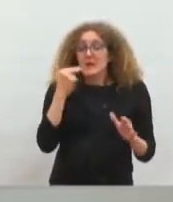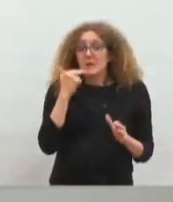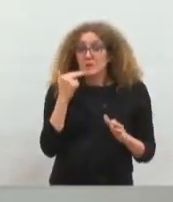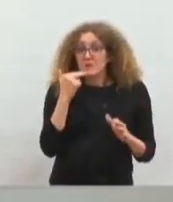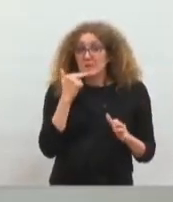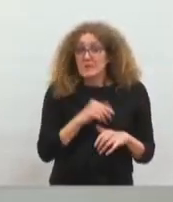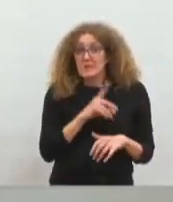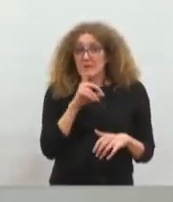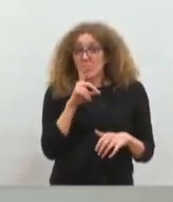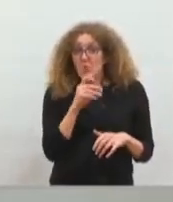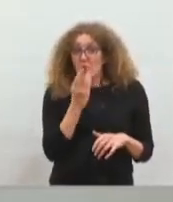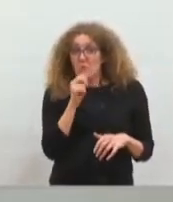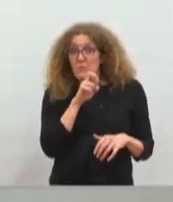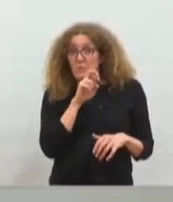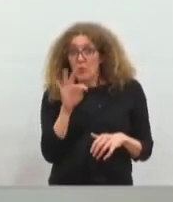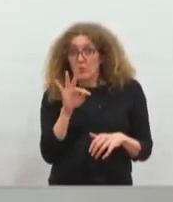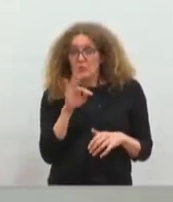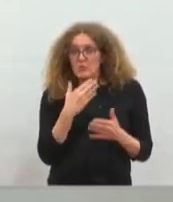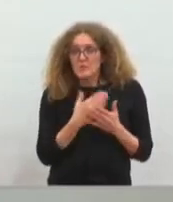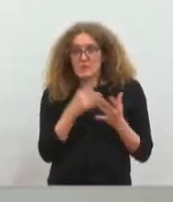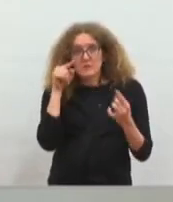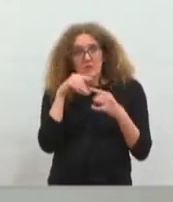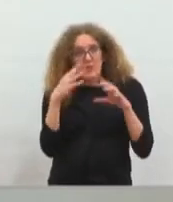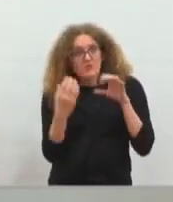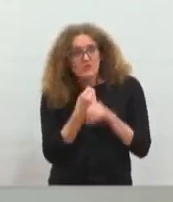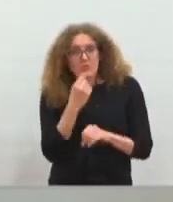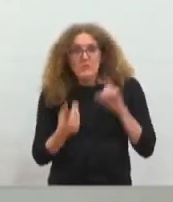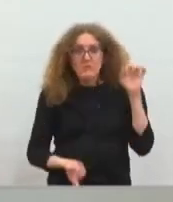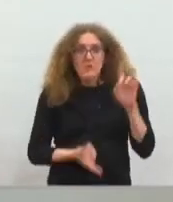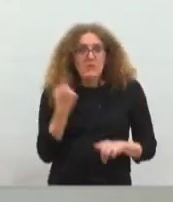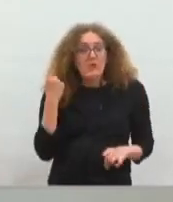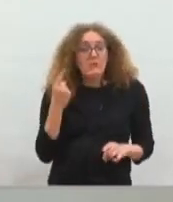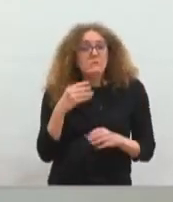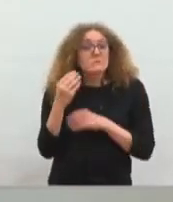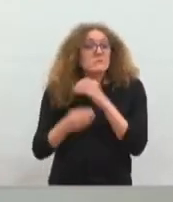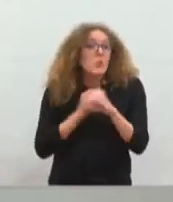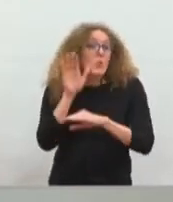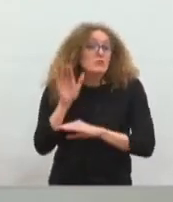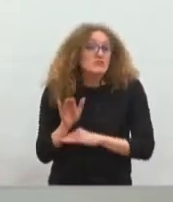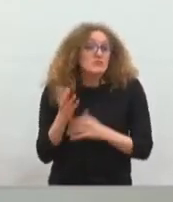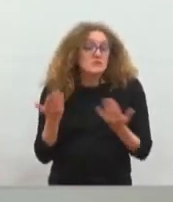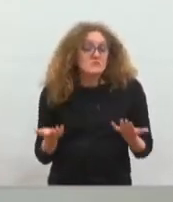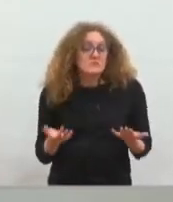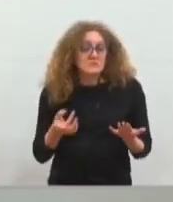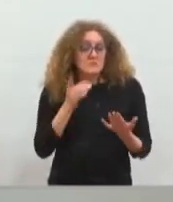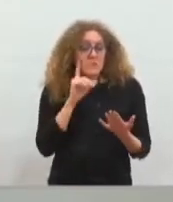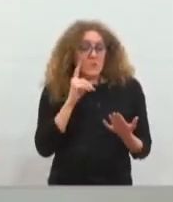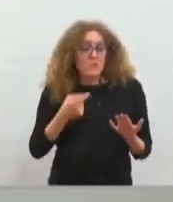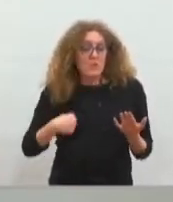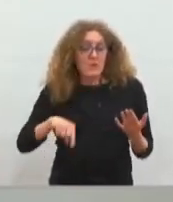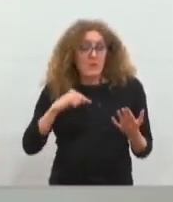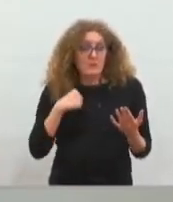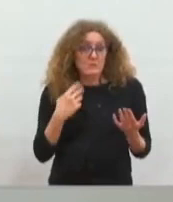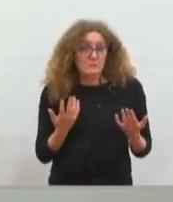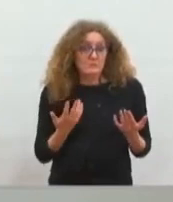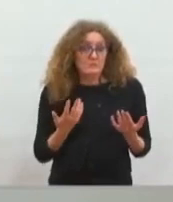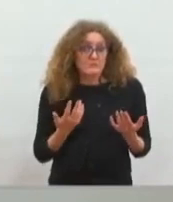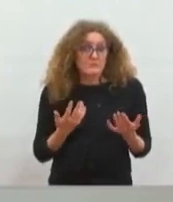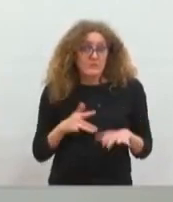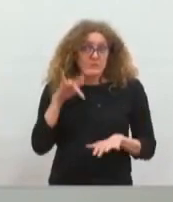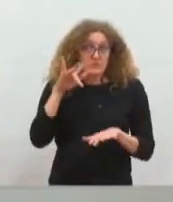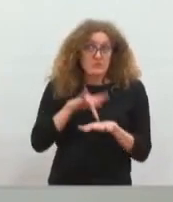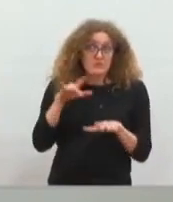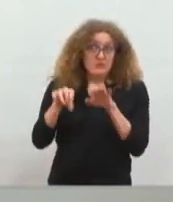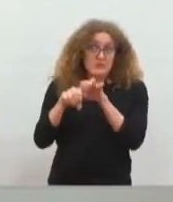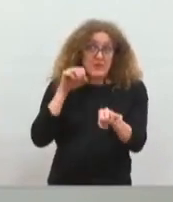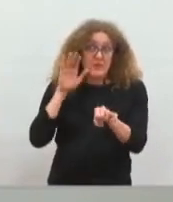enjeu, il est considérable. C'est un enjeu écologique qui est lié au fait que nous rentrons dans le siècle du changement climatique. Vous